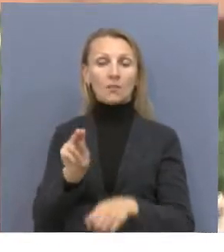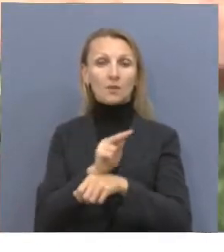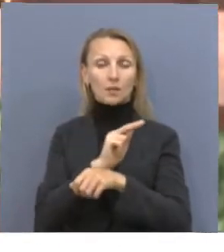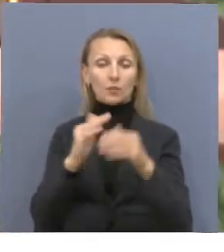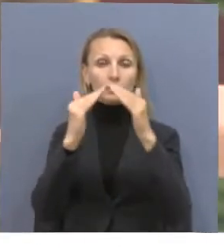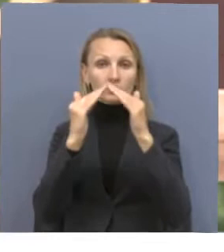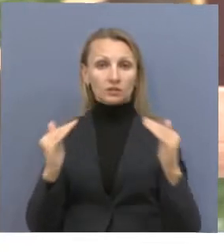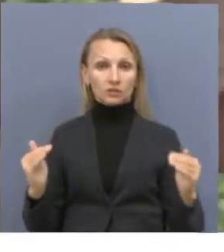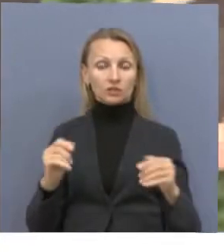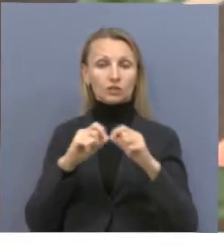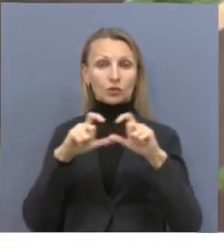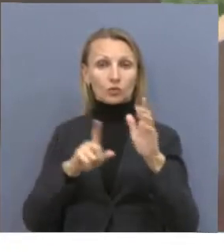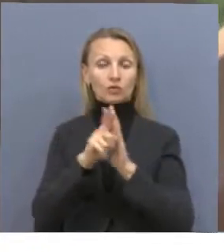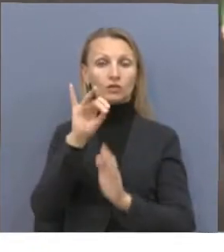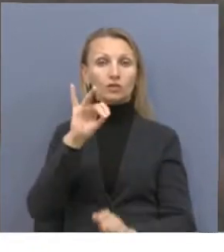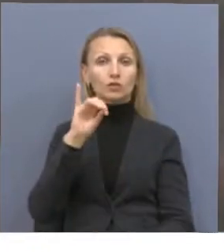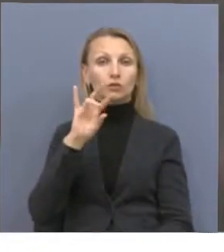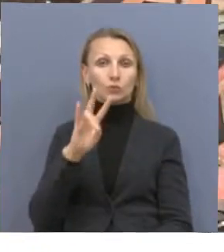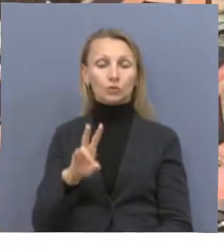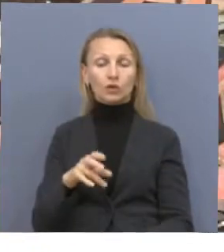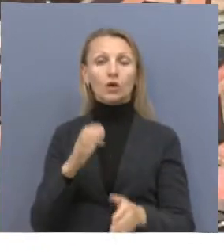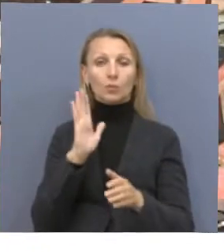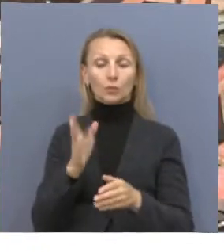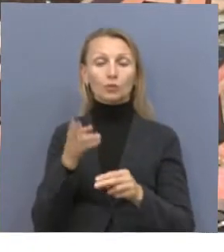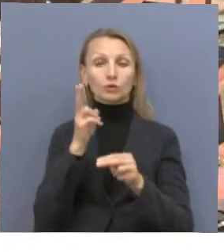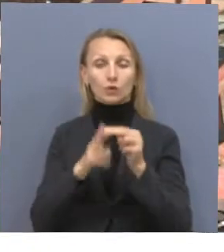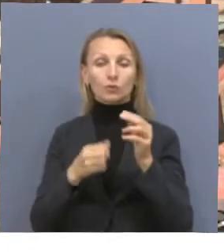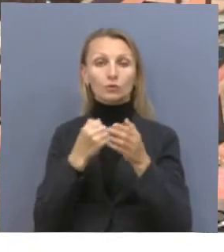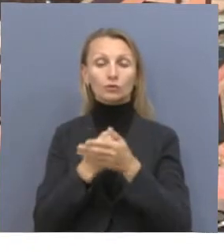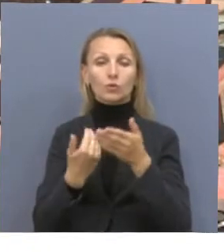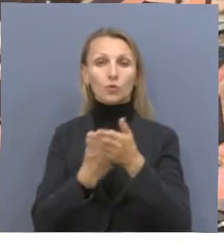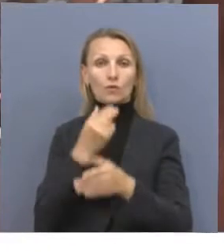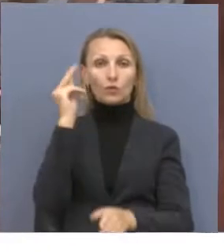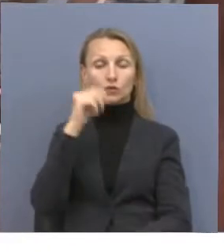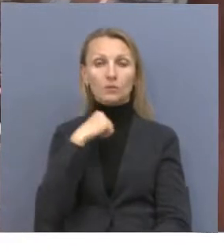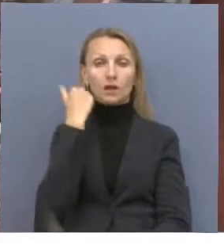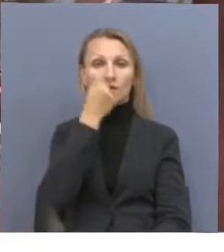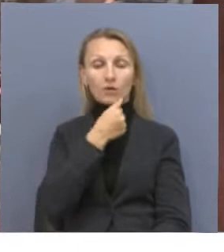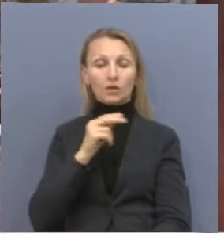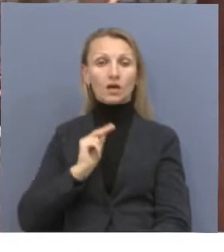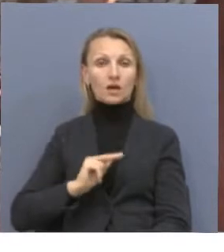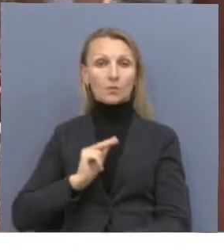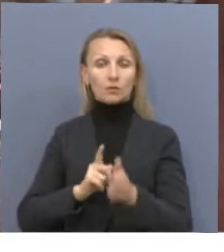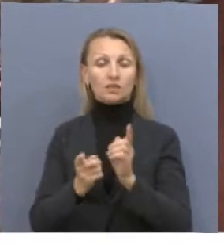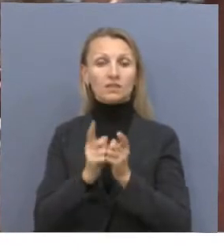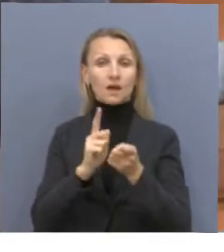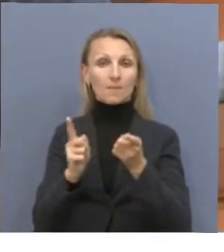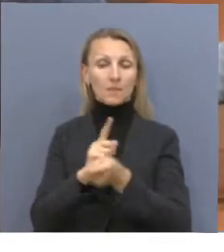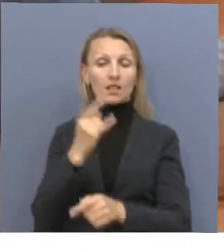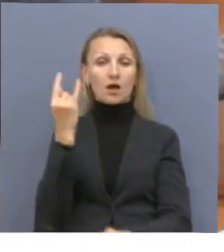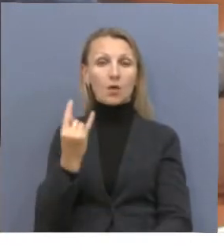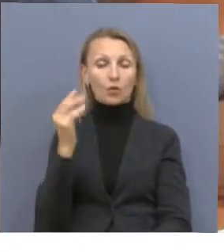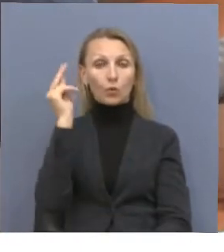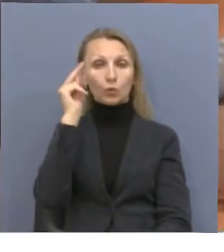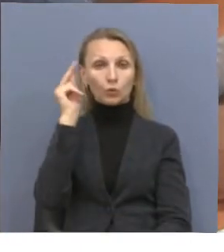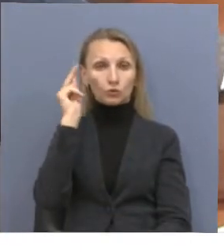школы начались в июне. Задача – завершить его до нового учебного года. В настоящее время ведутся работы по замене окон. Учебное